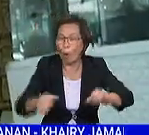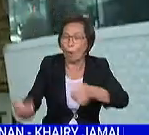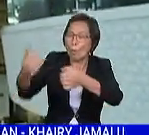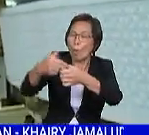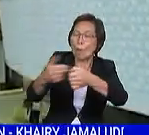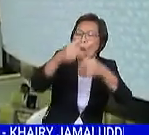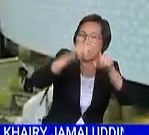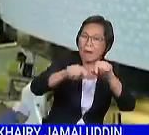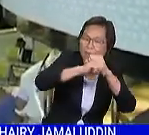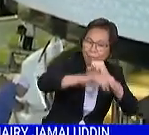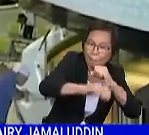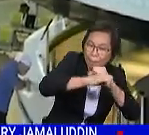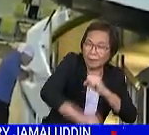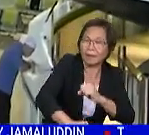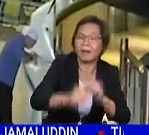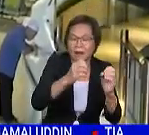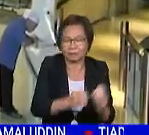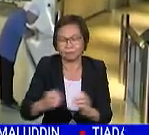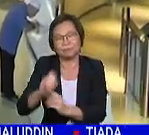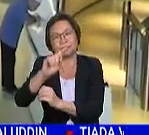pelbagai kempen anjuran TH.